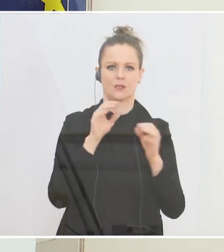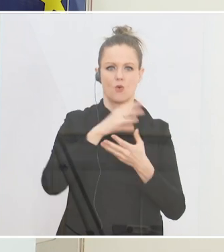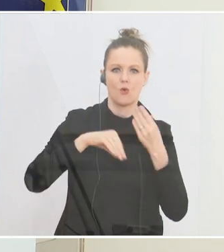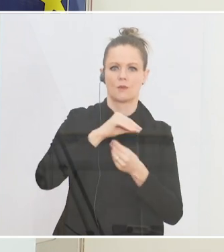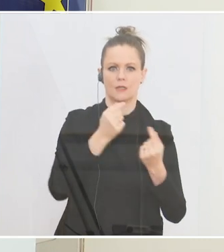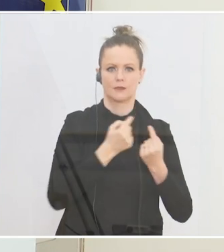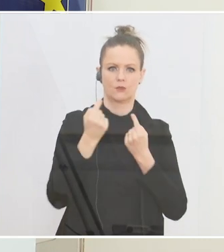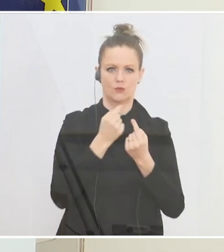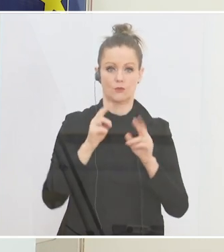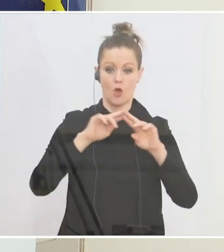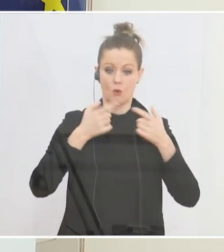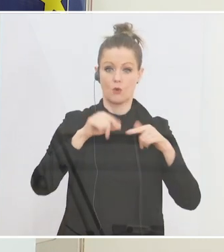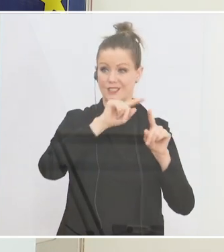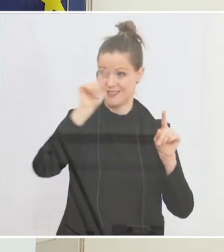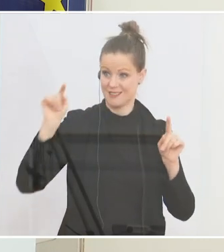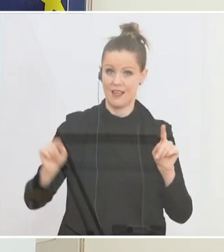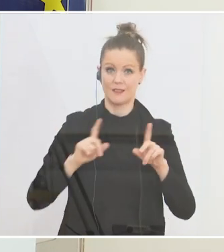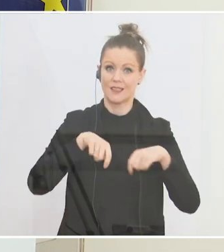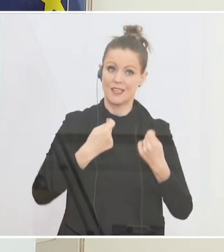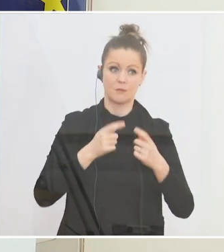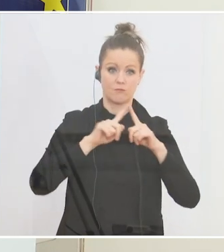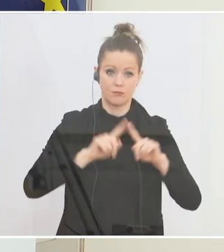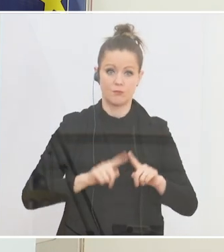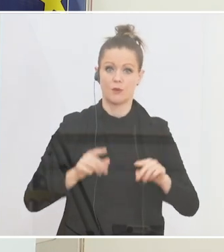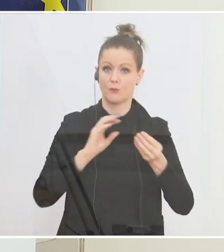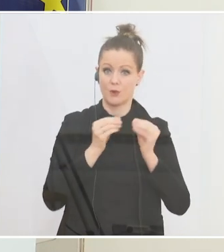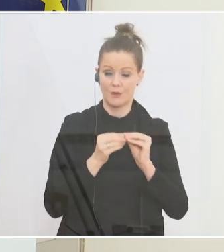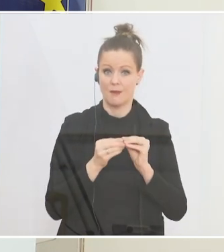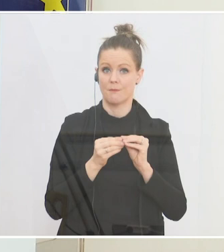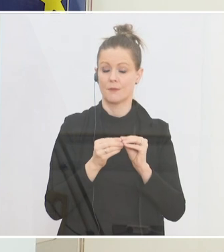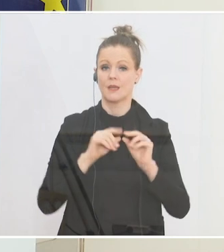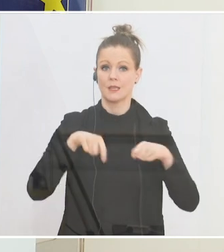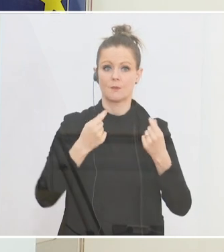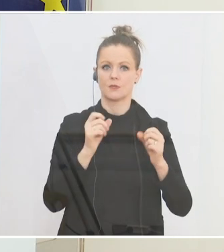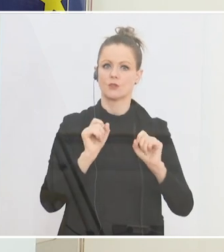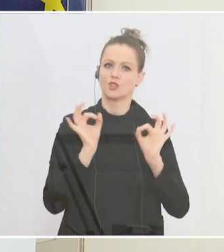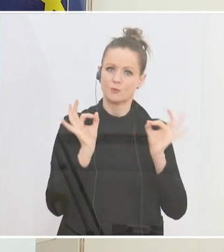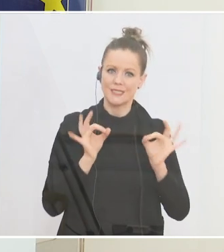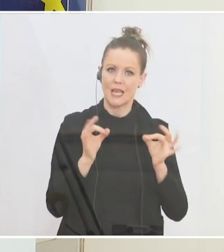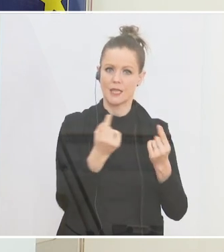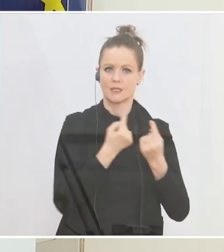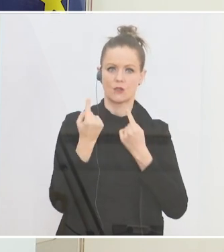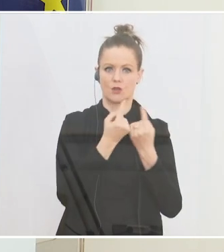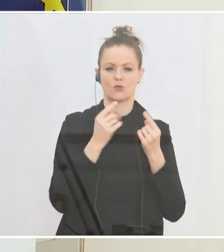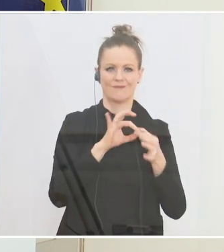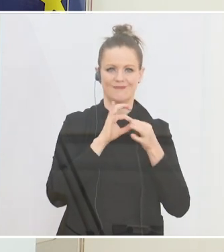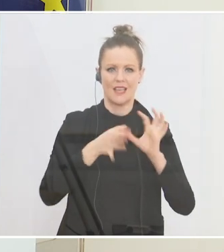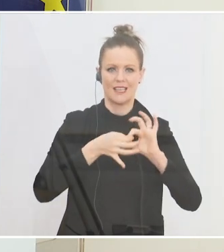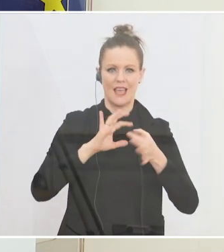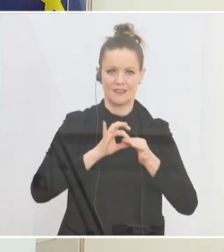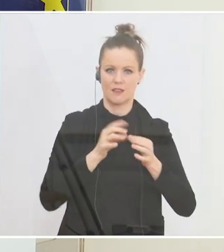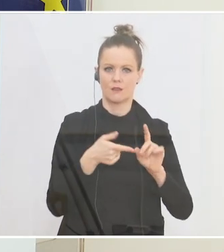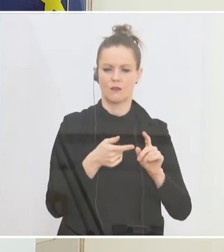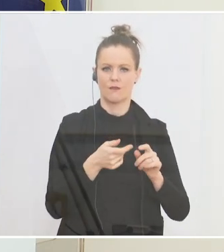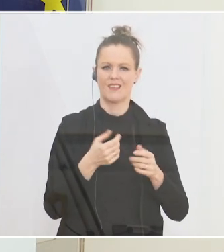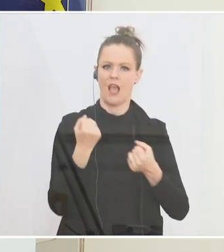Bundesländern ja unterschiedliche Probleme. Wir sehen eine ganz spezielle Situation auch in Kärnten mit der Tuning-Szene.